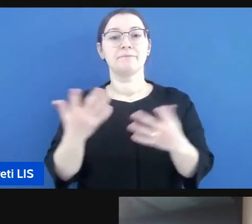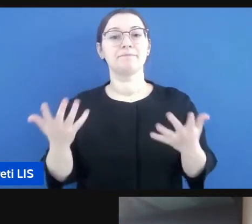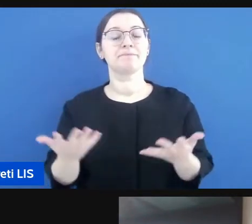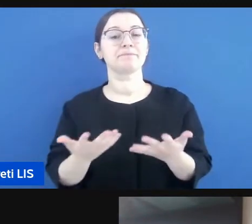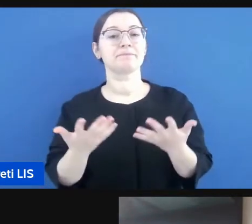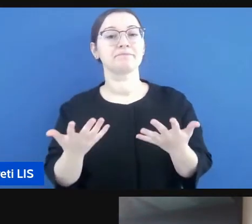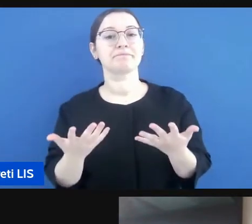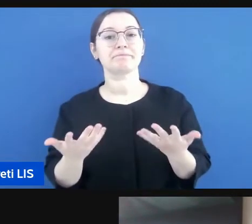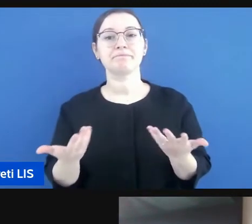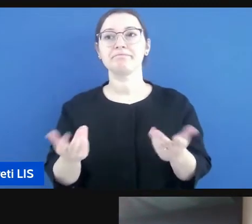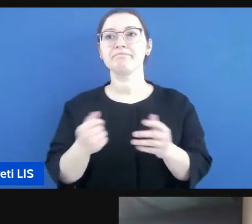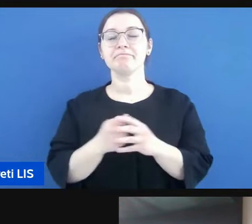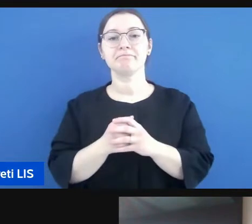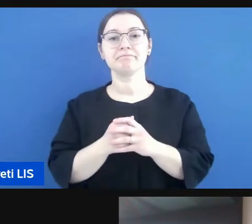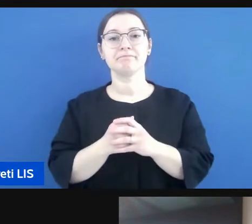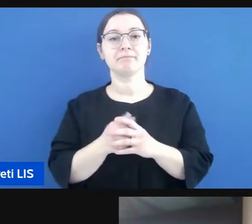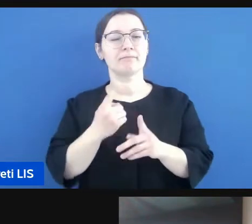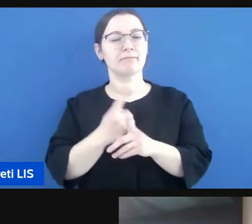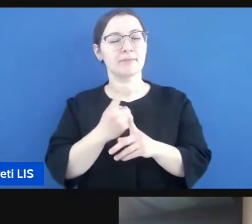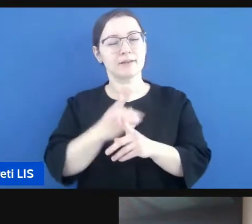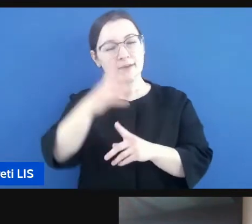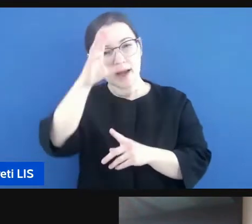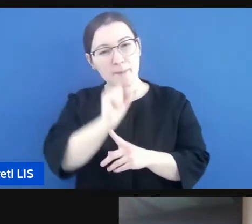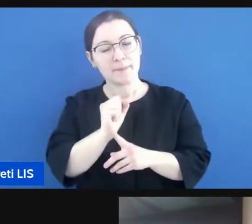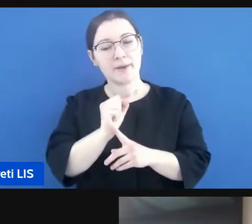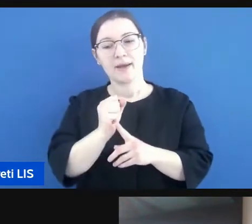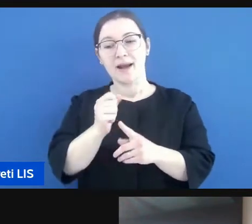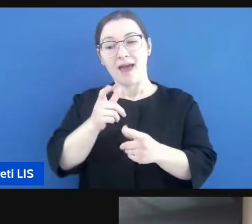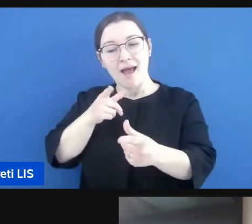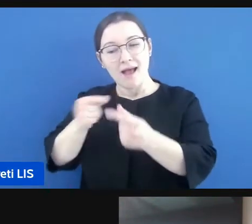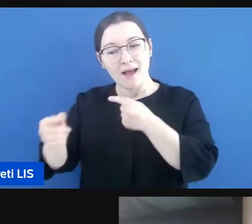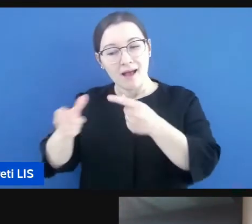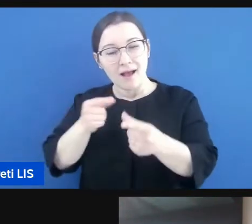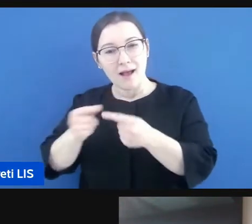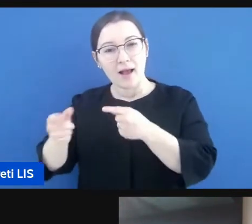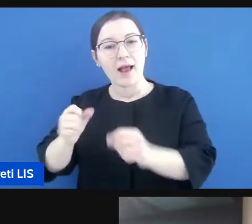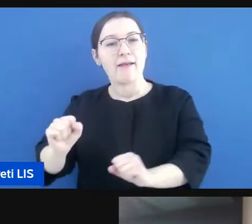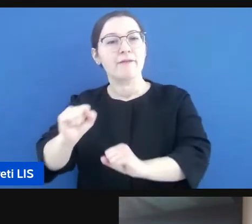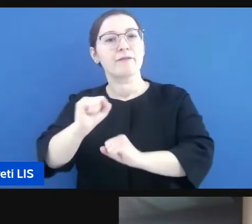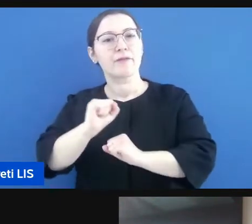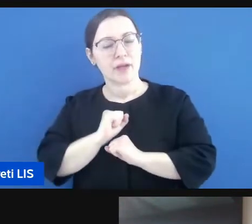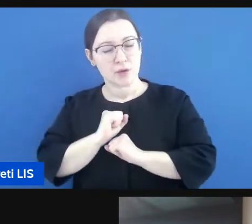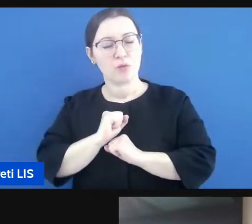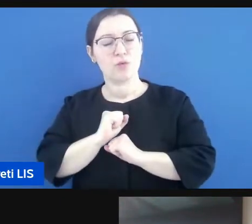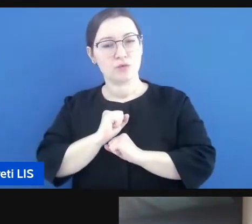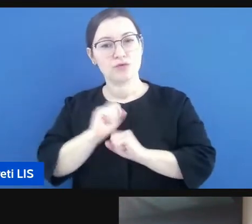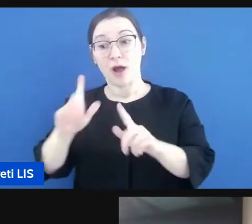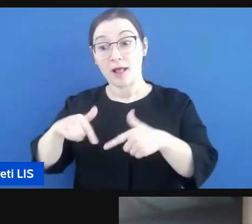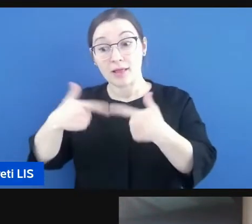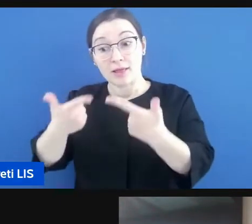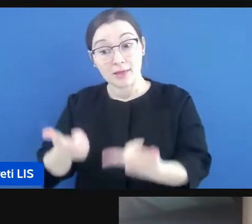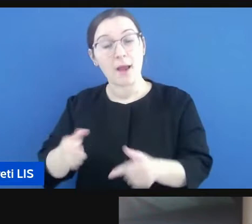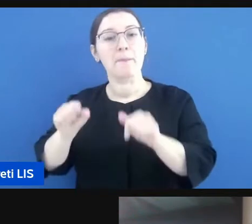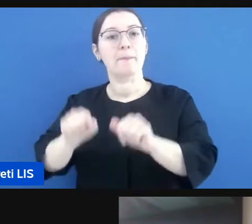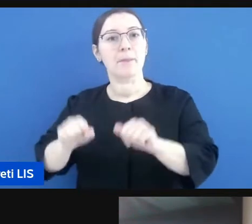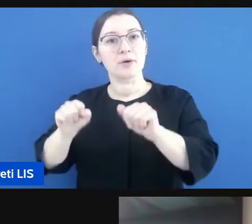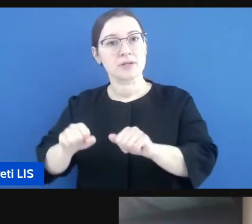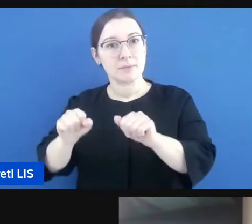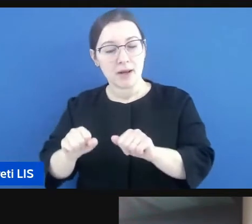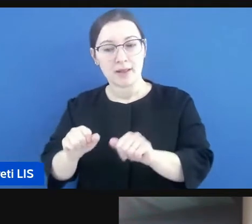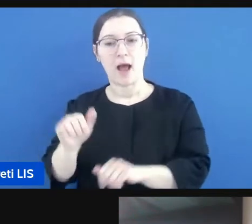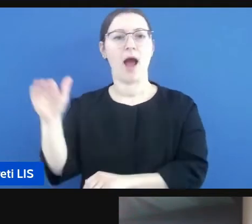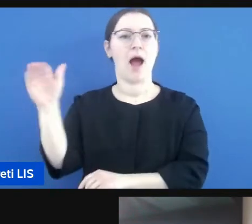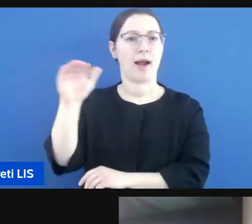avere rapporti di fiducia permette anche al ragazzo al bambino di